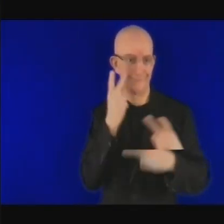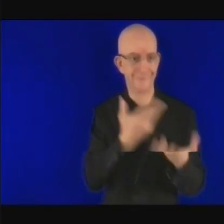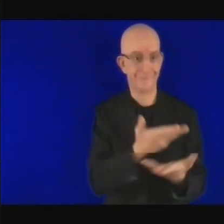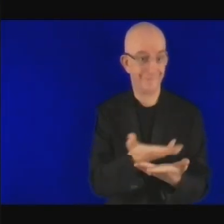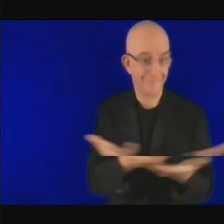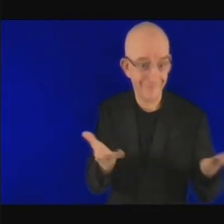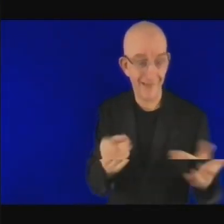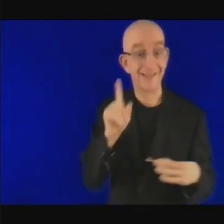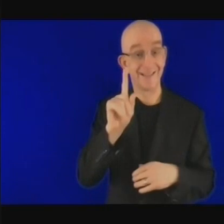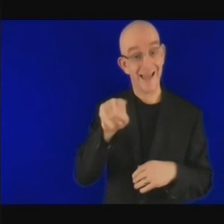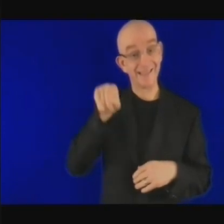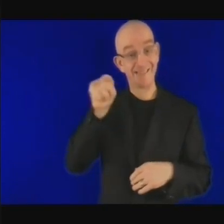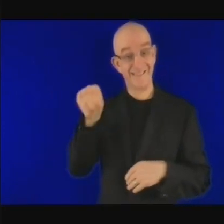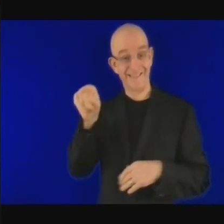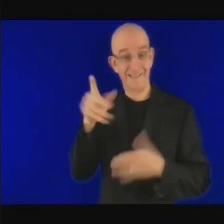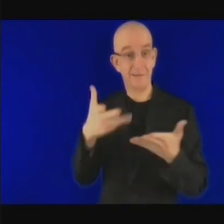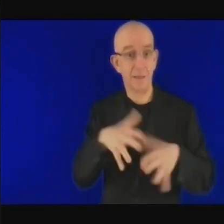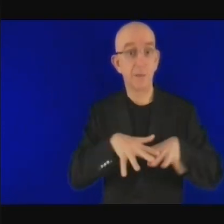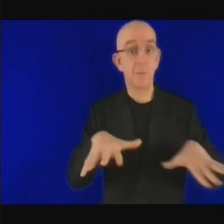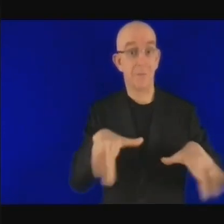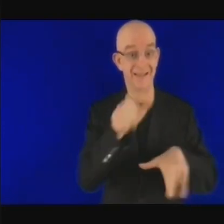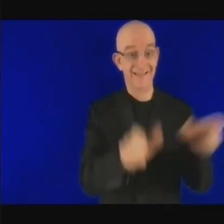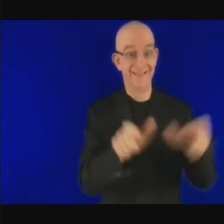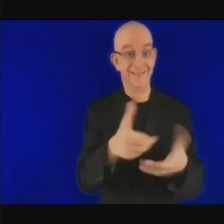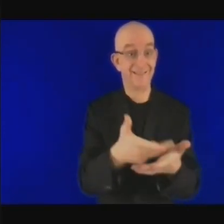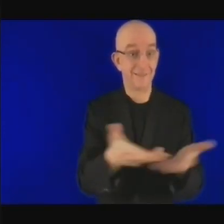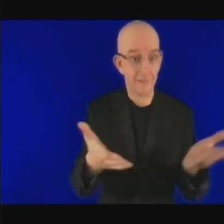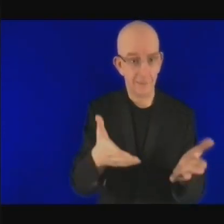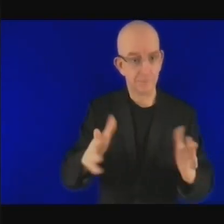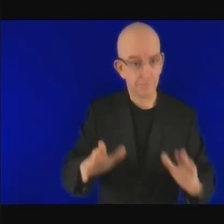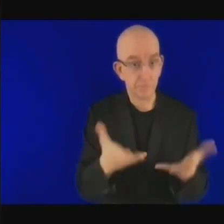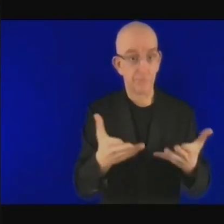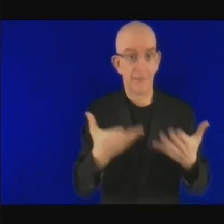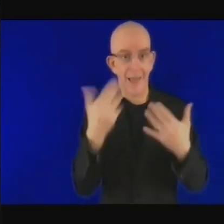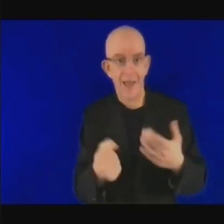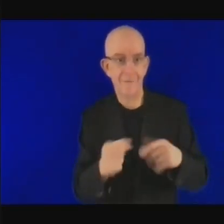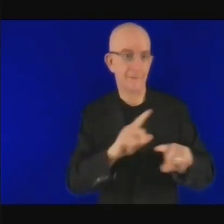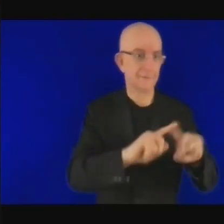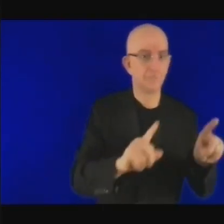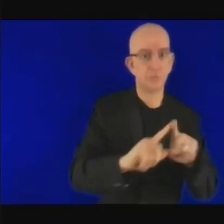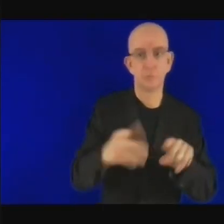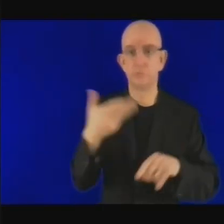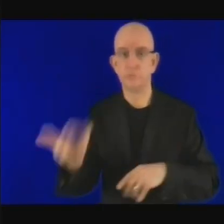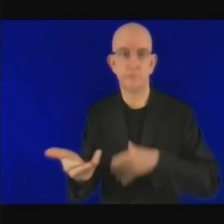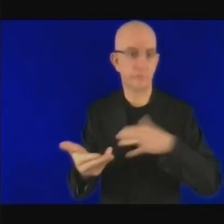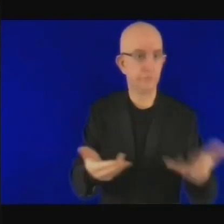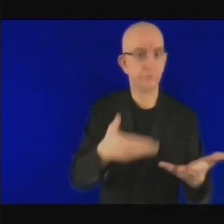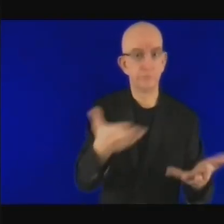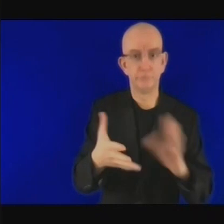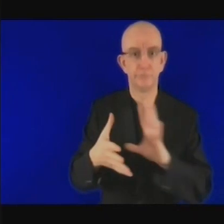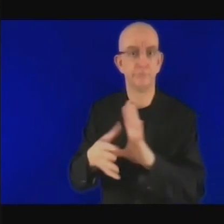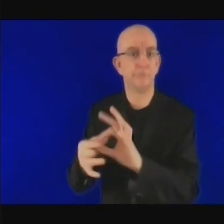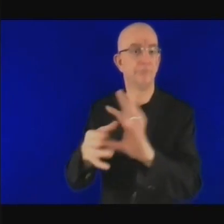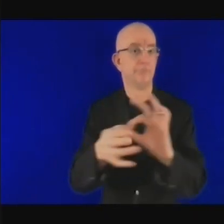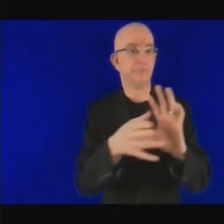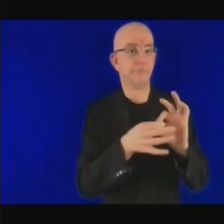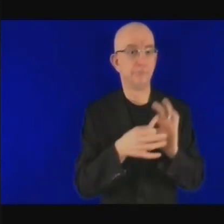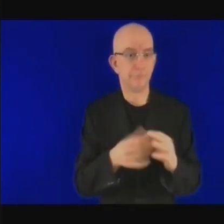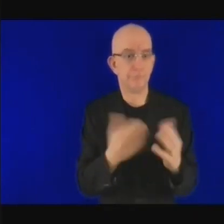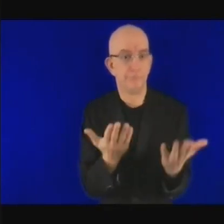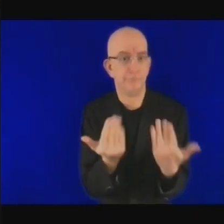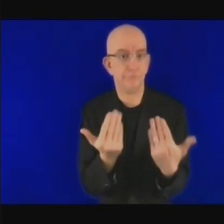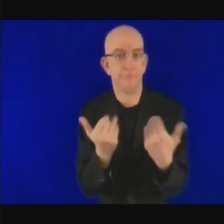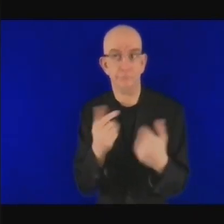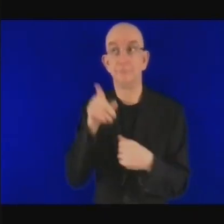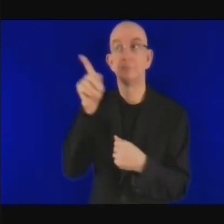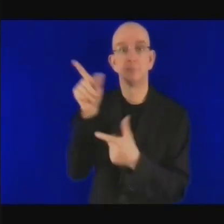infrastructures et il faut aussi mettre en place des mesures d'encouragement pour attirer le secteur privé ça c'est le rôle du secteur public et